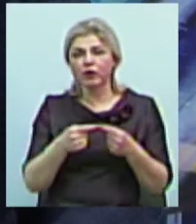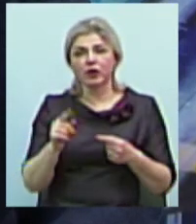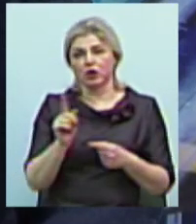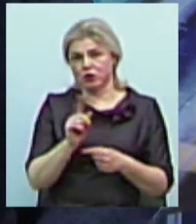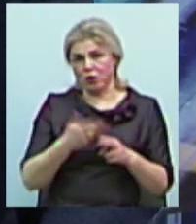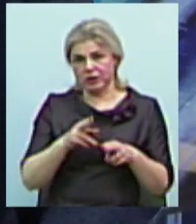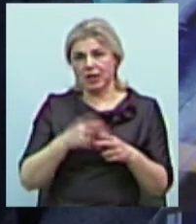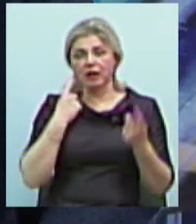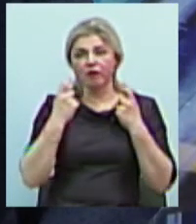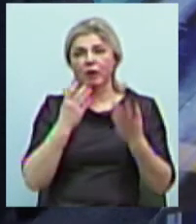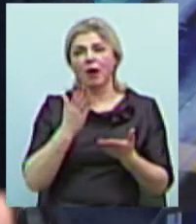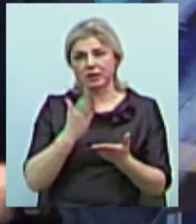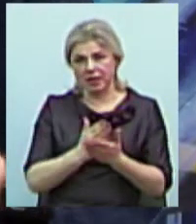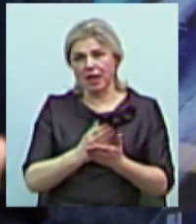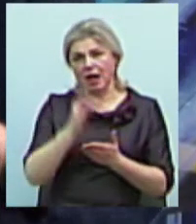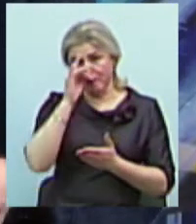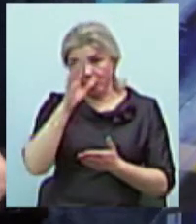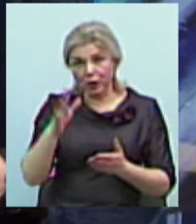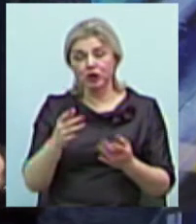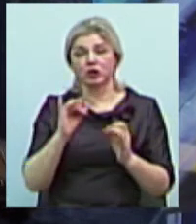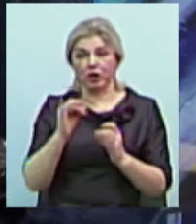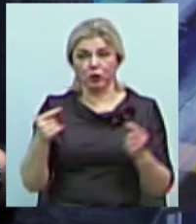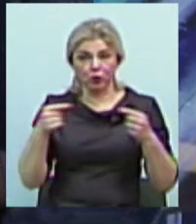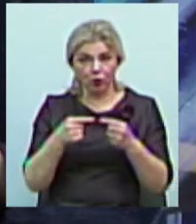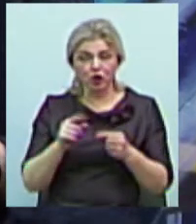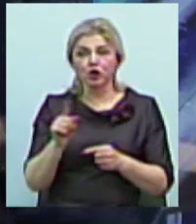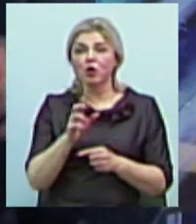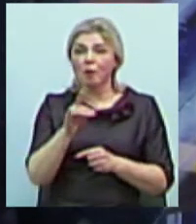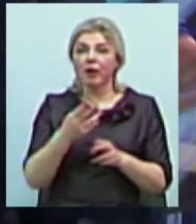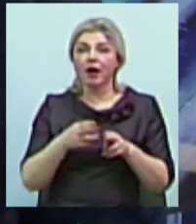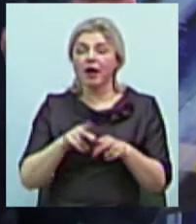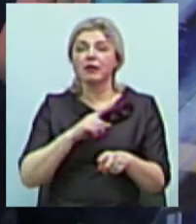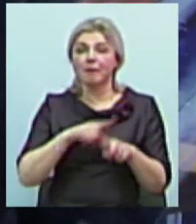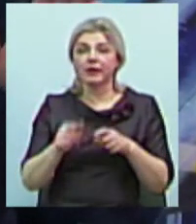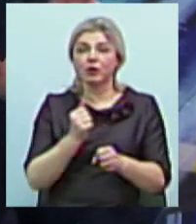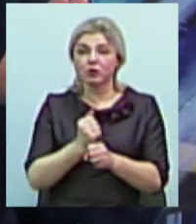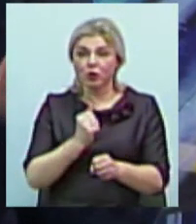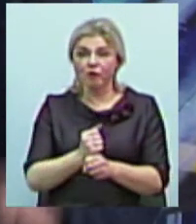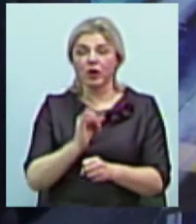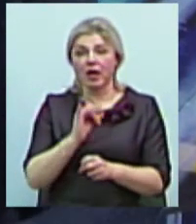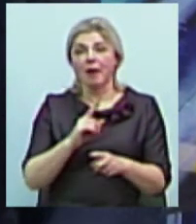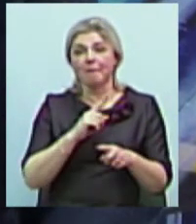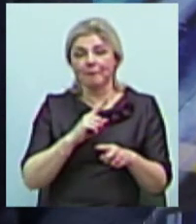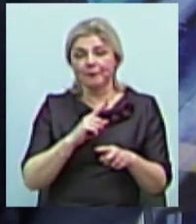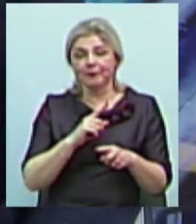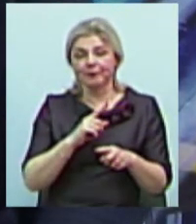публічною. А там для того, щоб це було швидко зроблено, для того, щоб швидко викласти гарячу новину, вони